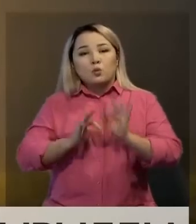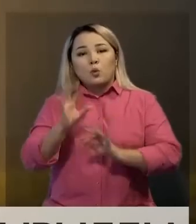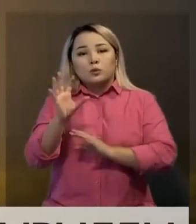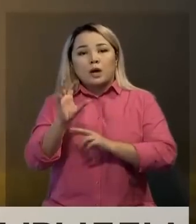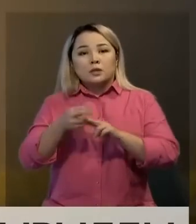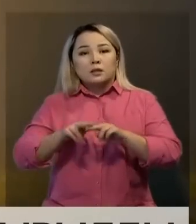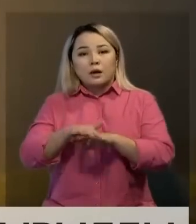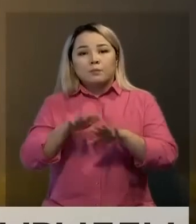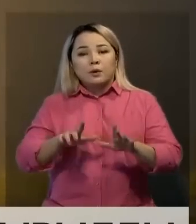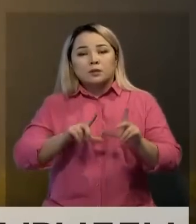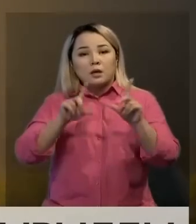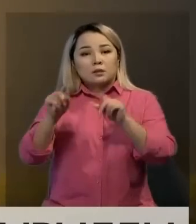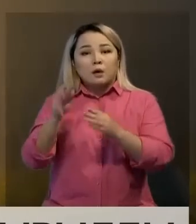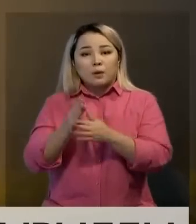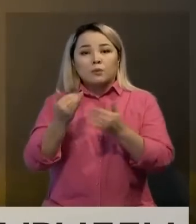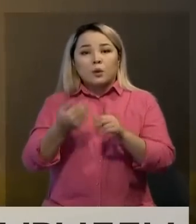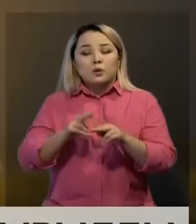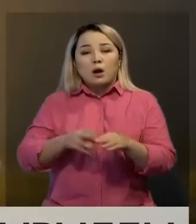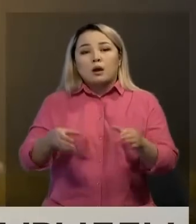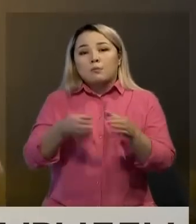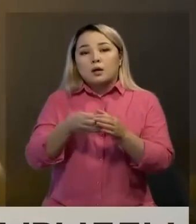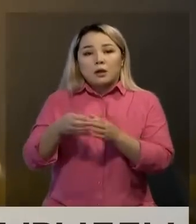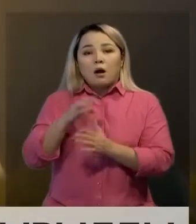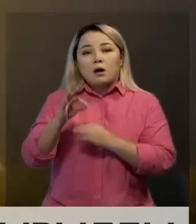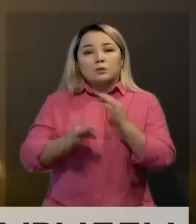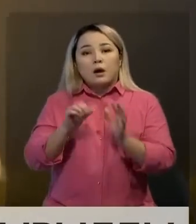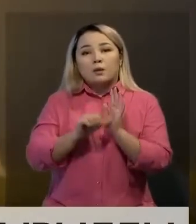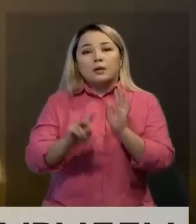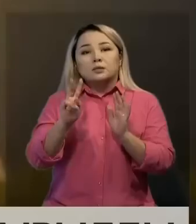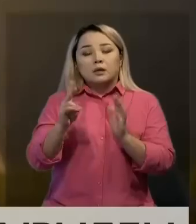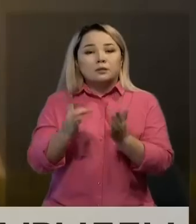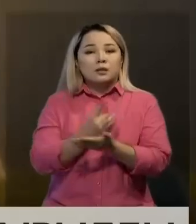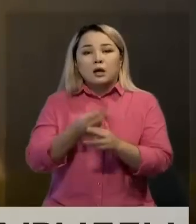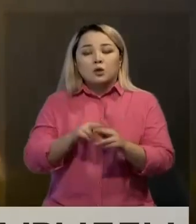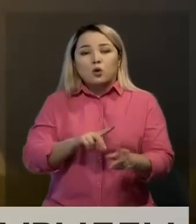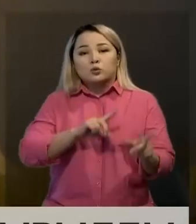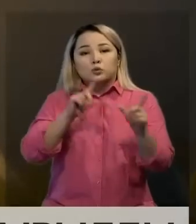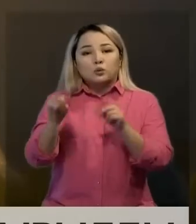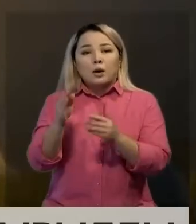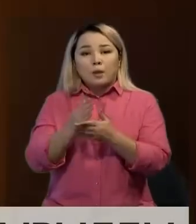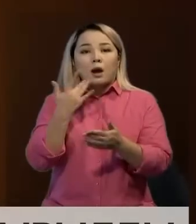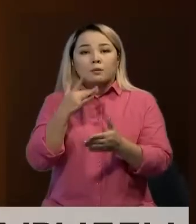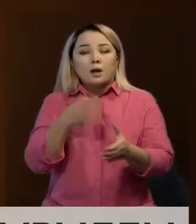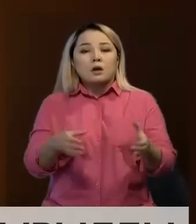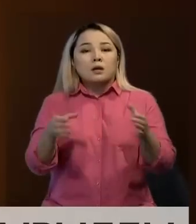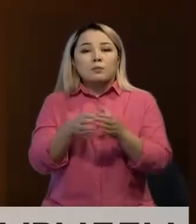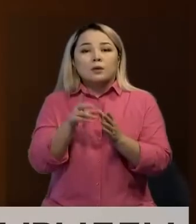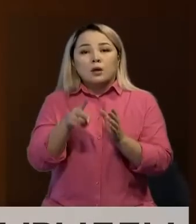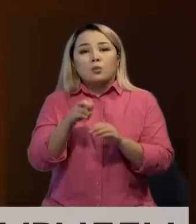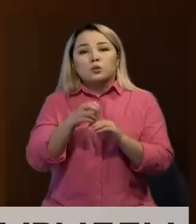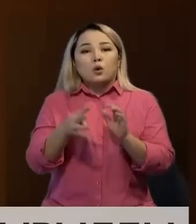Канаверлдан көкке самғады. Бұл бейл кампанияның арбитаға алп сейкінші рет ұшығуы. Естеріңізді салайыға Америкалық кампания 2019